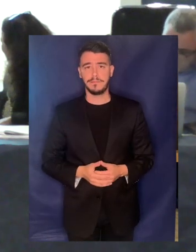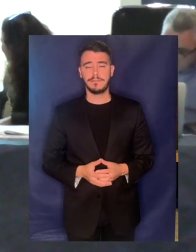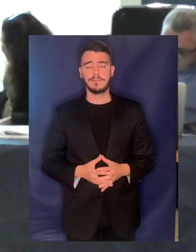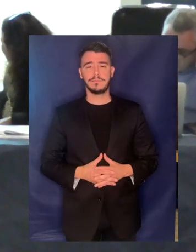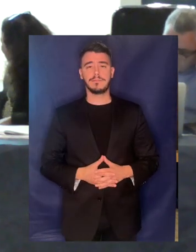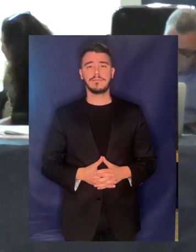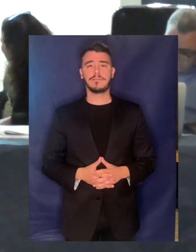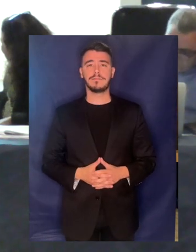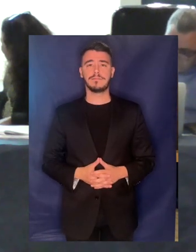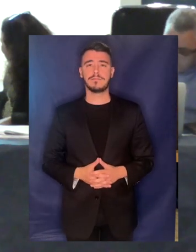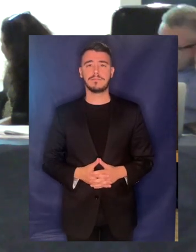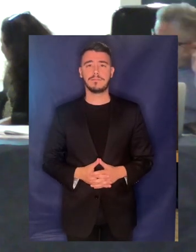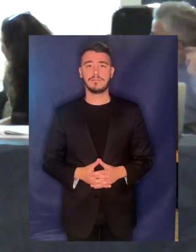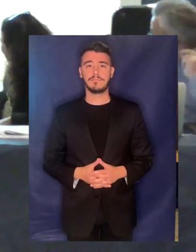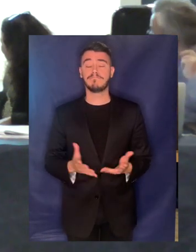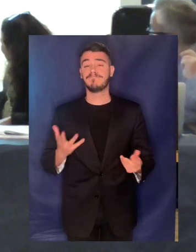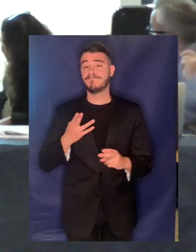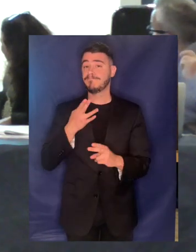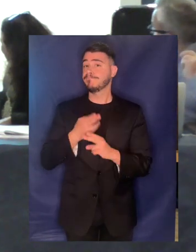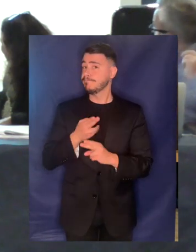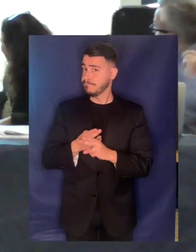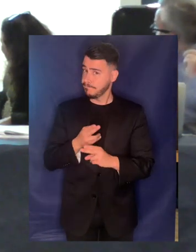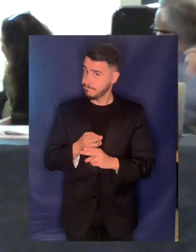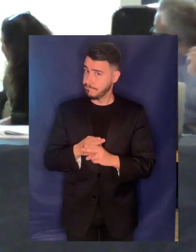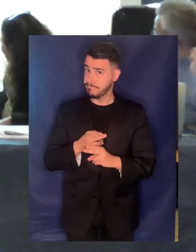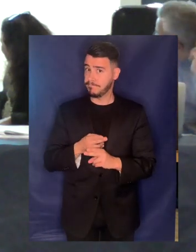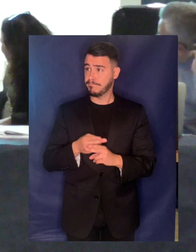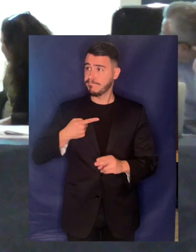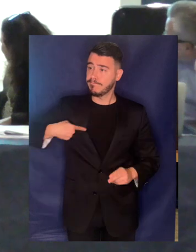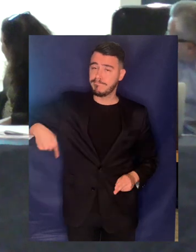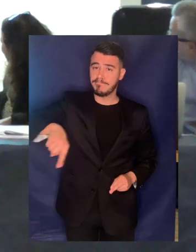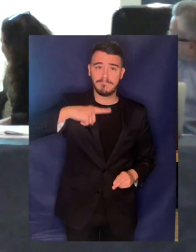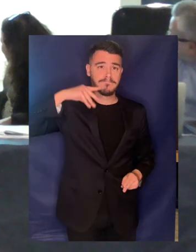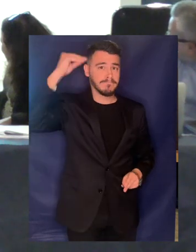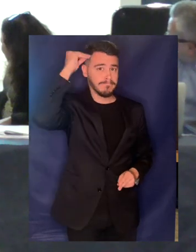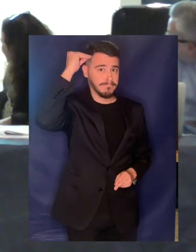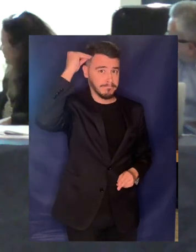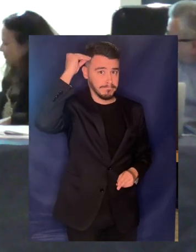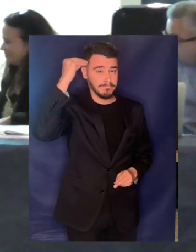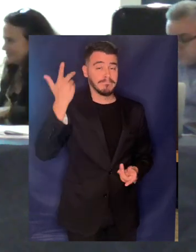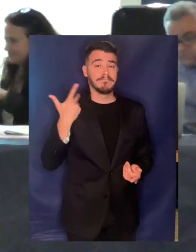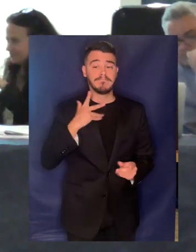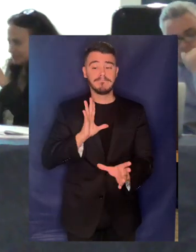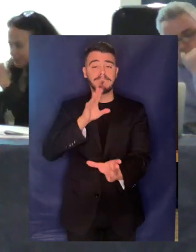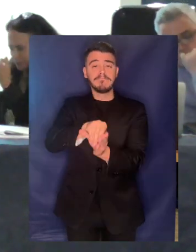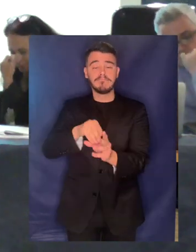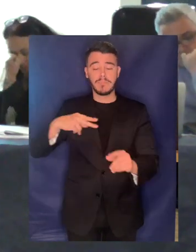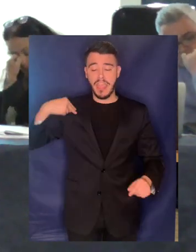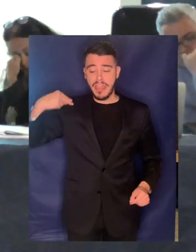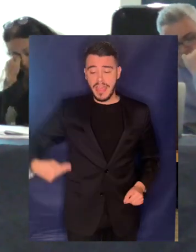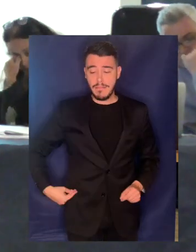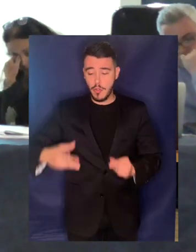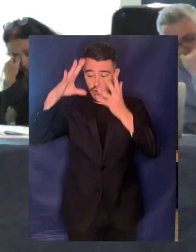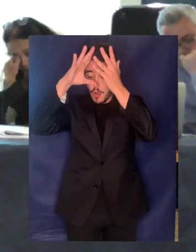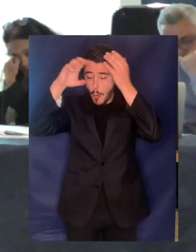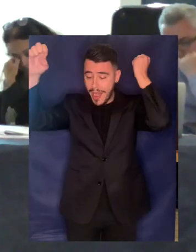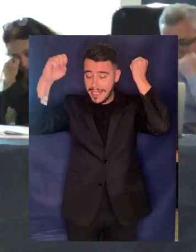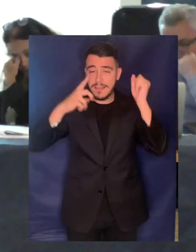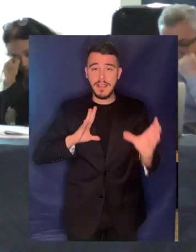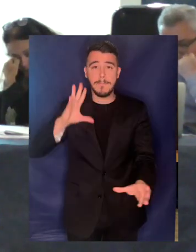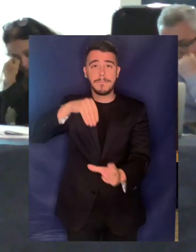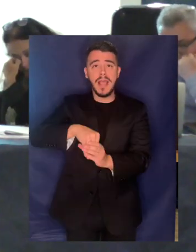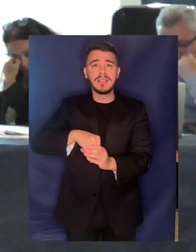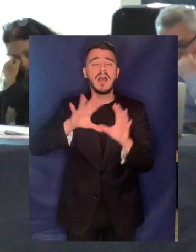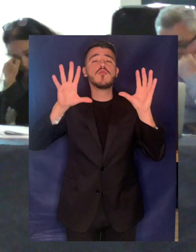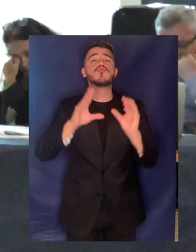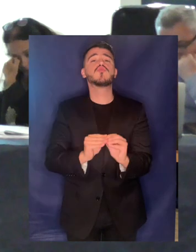Είναι κάτι που αξίζει να δώσουμε σημασία είναι η εμπλοκή της αυτοδιοίκησης στις εταιρείες που αποδυτικοποιούνται